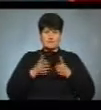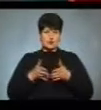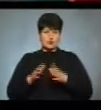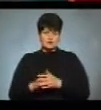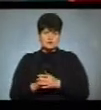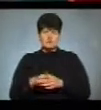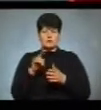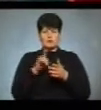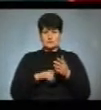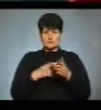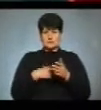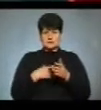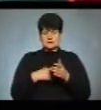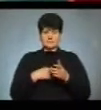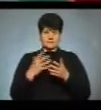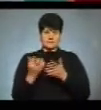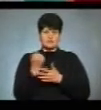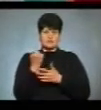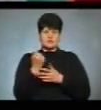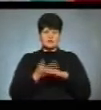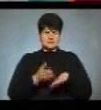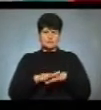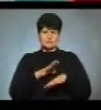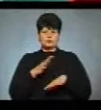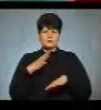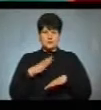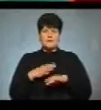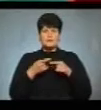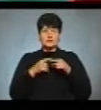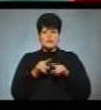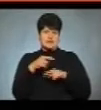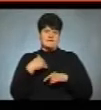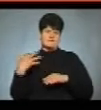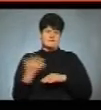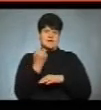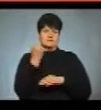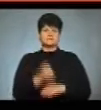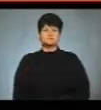в свої сили і виграв цей бій. Складна була витримка, але по техніці я в нього виграв.